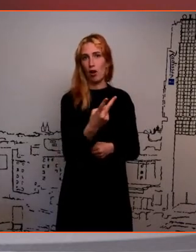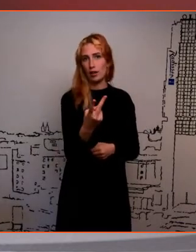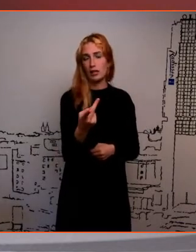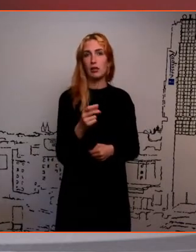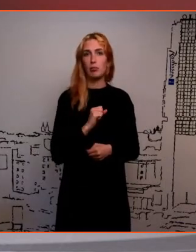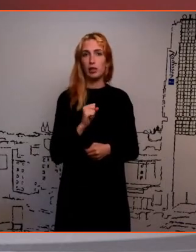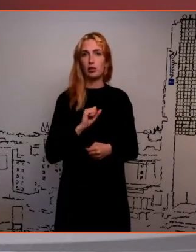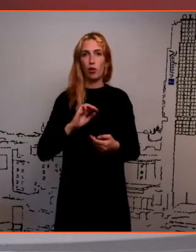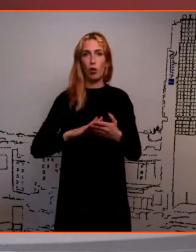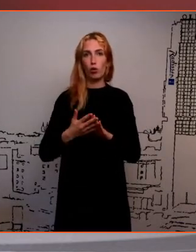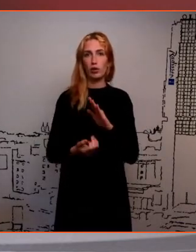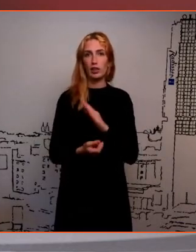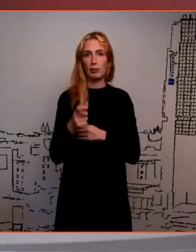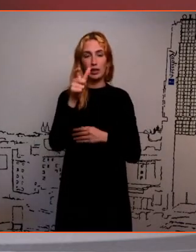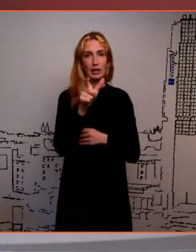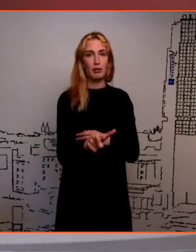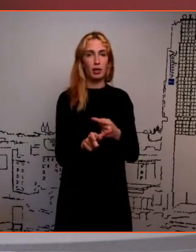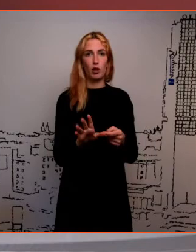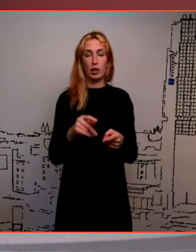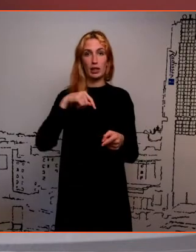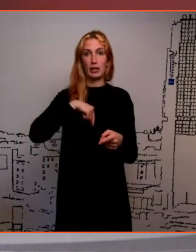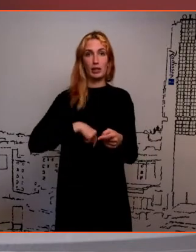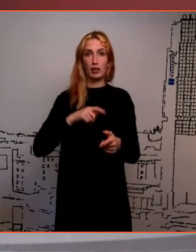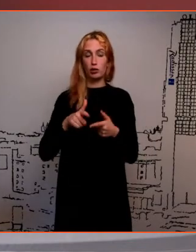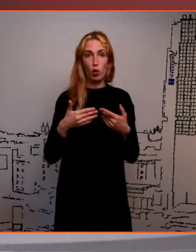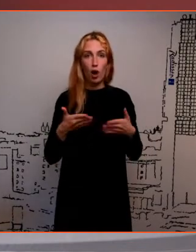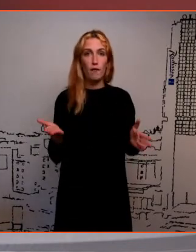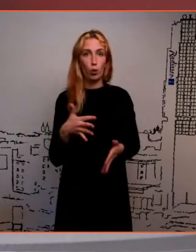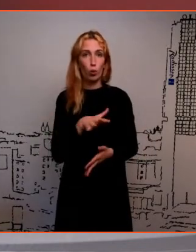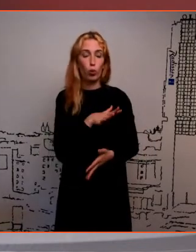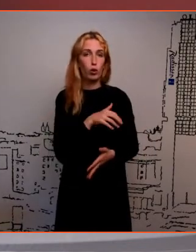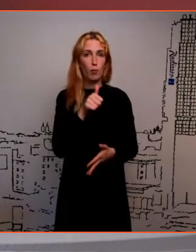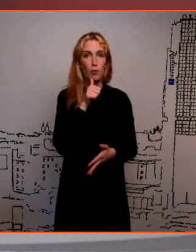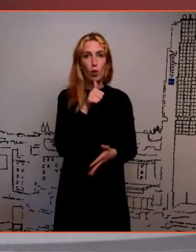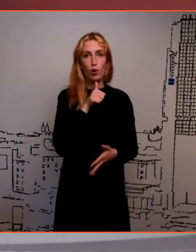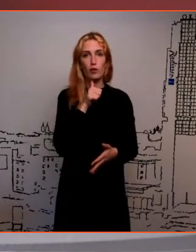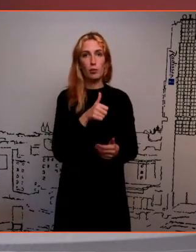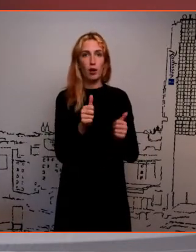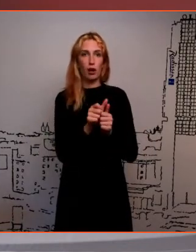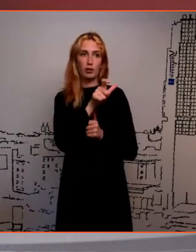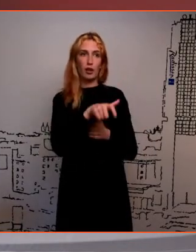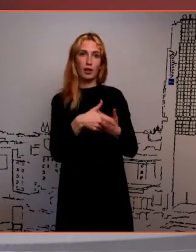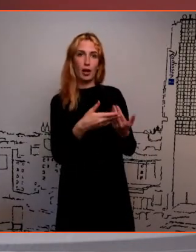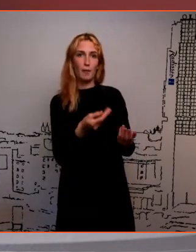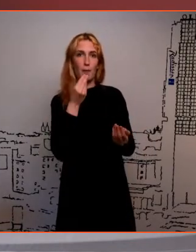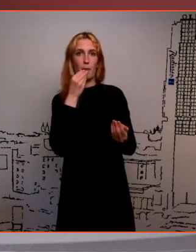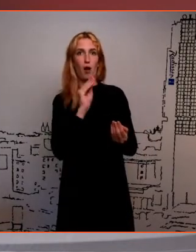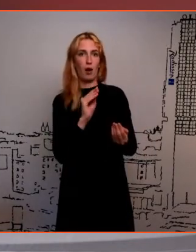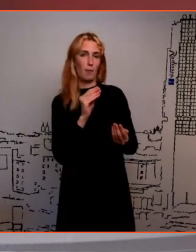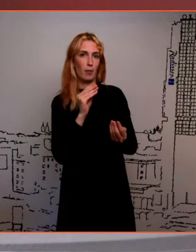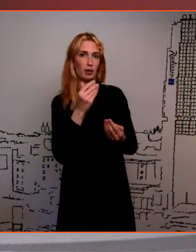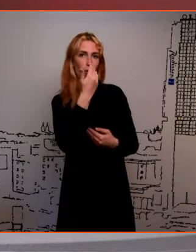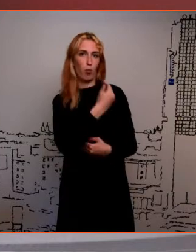et tekib surve olukord, inimene ei suuda oma hinge tegelikult avada, et ta püüab jätta kaastasele ikkagi seda paremat muljat.